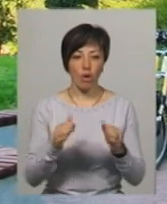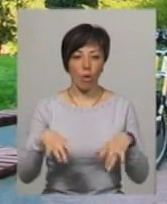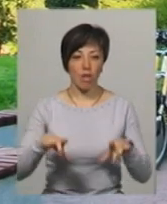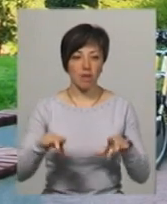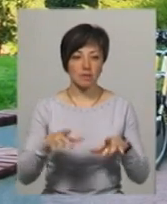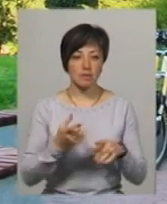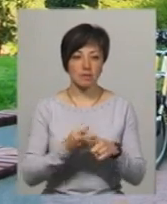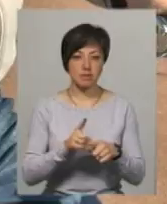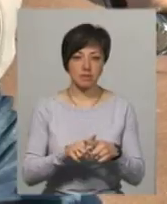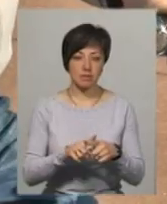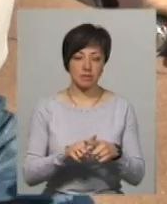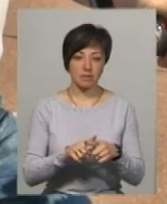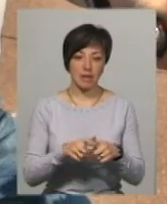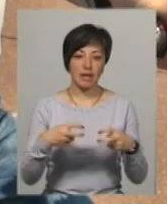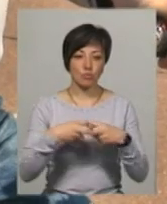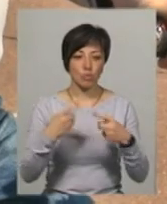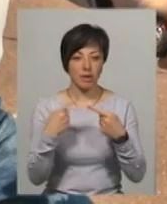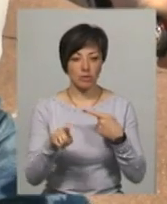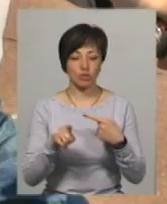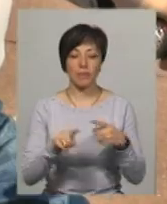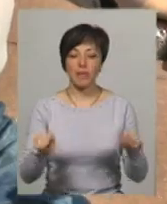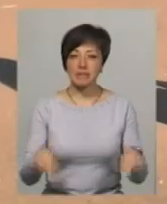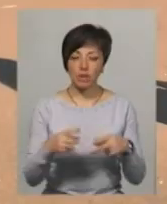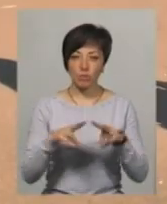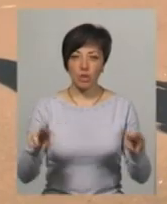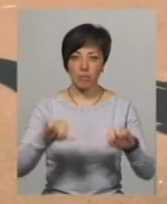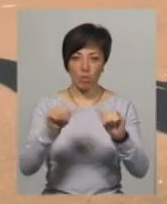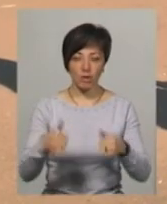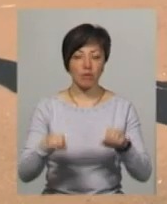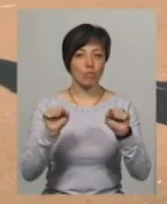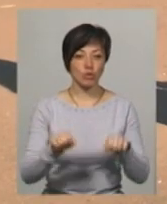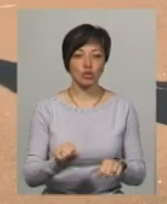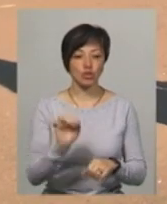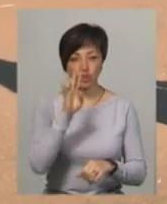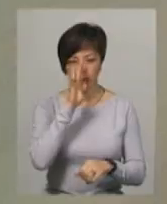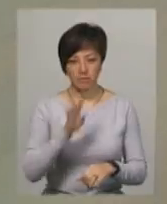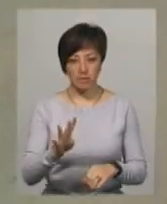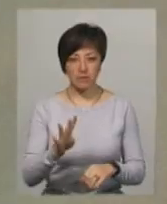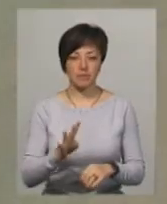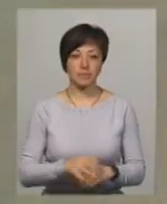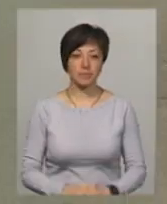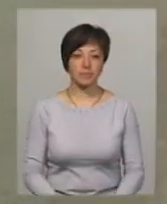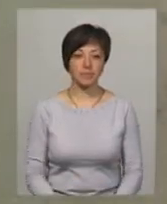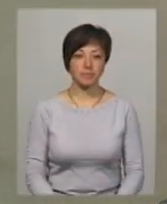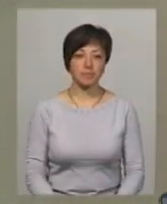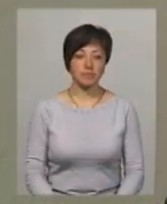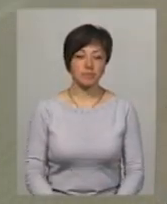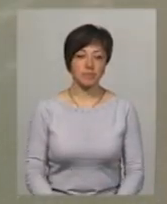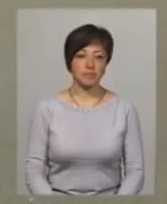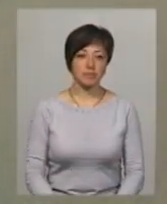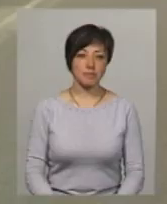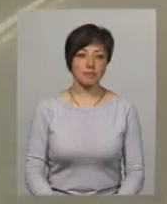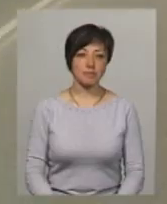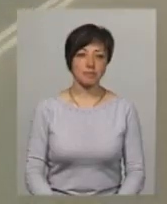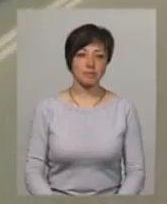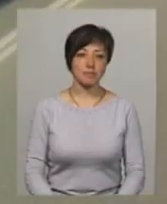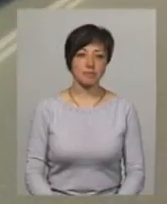ширшим протектором. Євген додає, створити подібну модель валобайку він може за чотири місяці. Анастасія Олексюк, Юрій Чорний, новини,